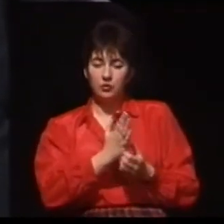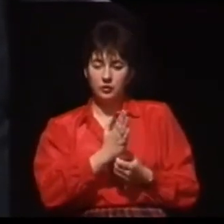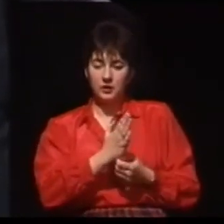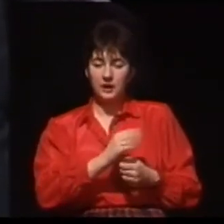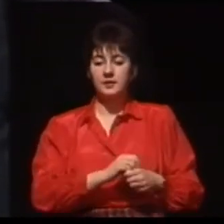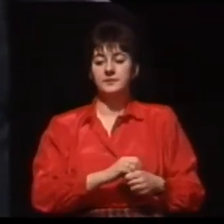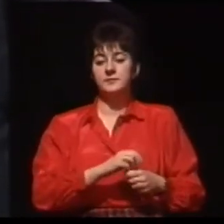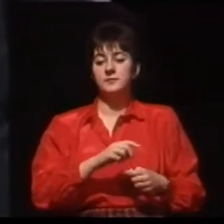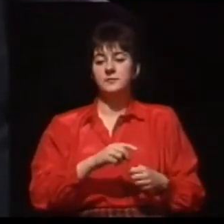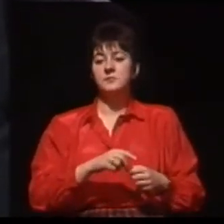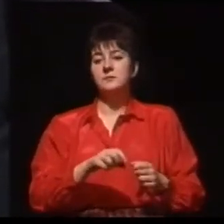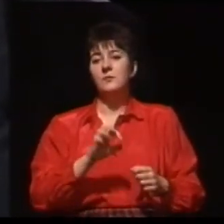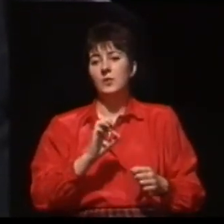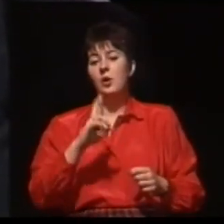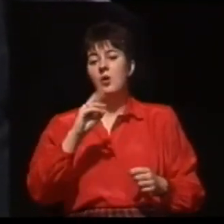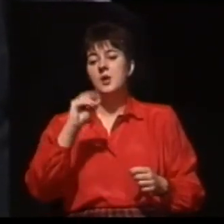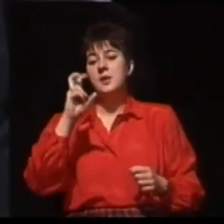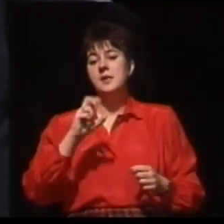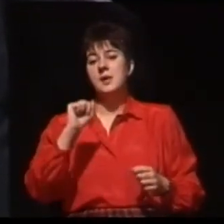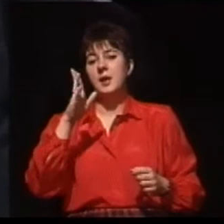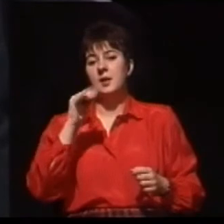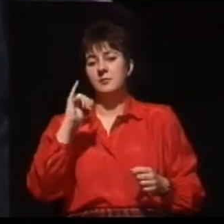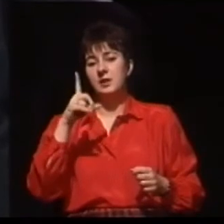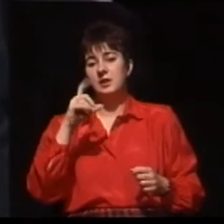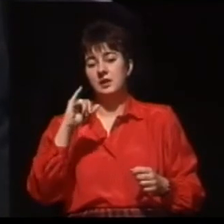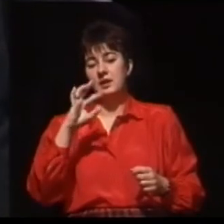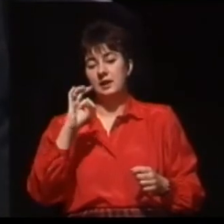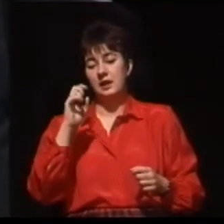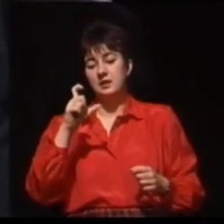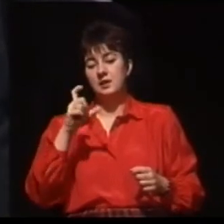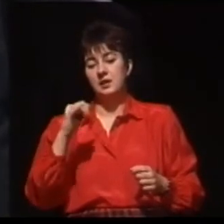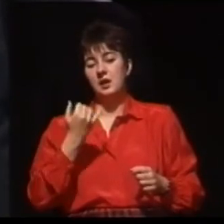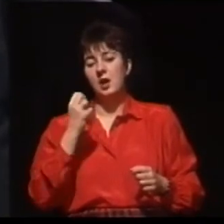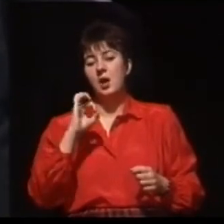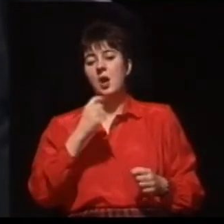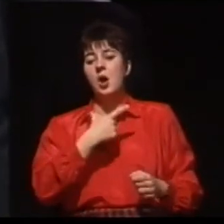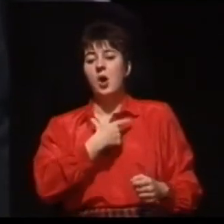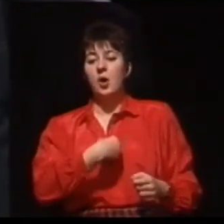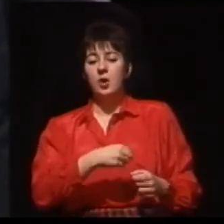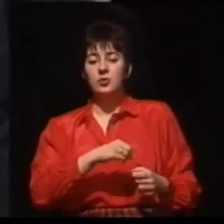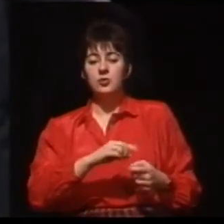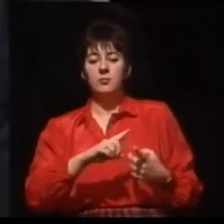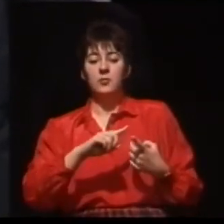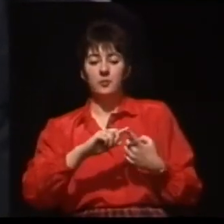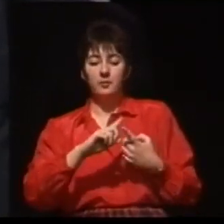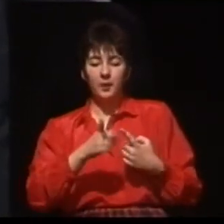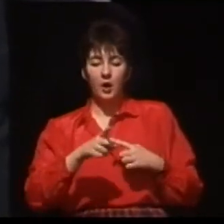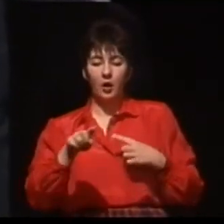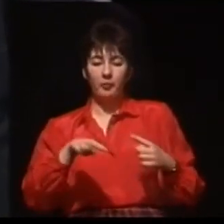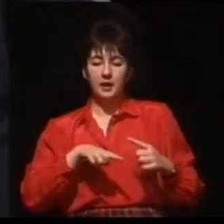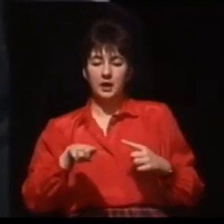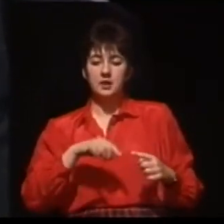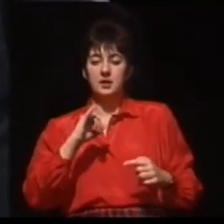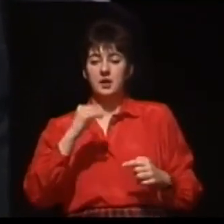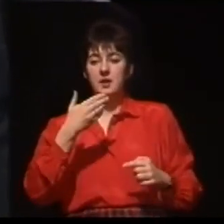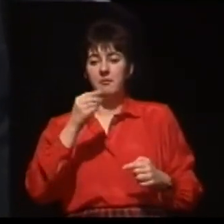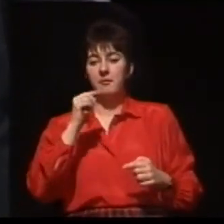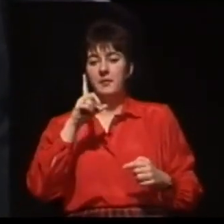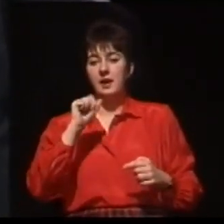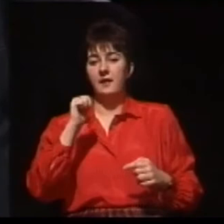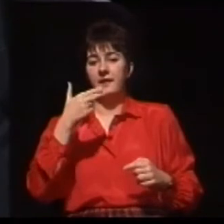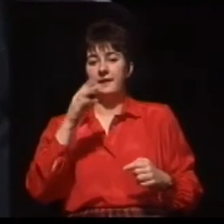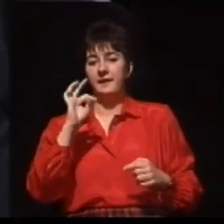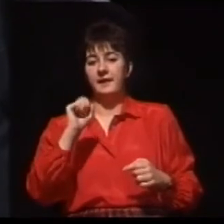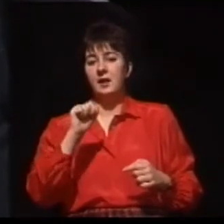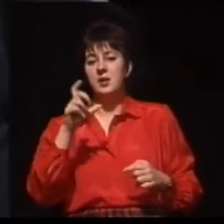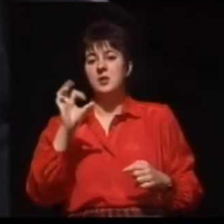nieco odmienny od tego programu, który dotyczy osób z innymi posiedzeniami słuchu, które